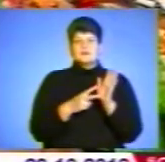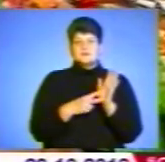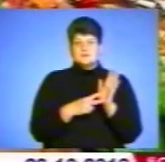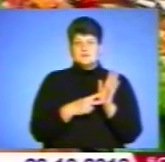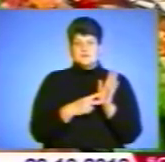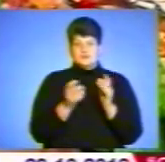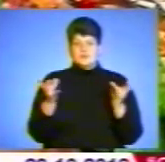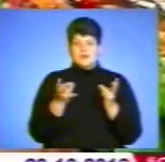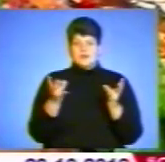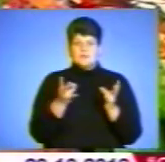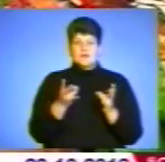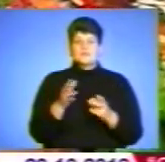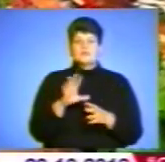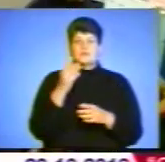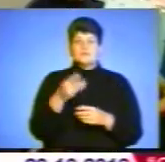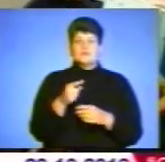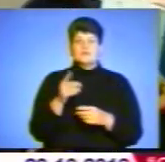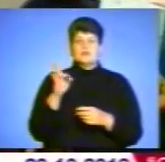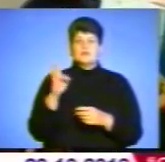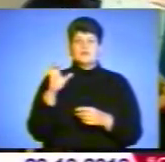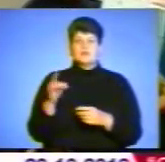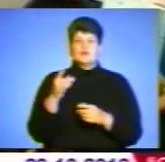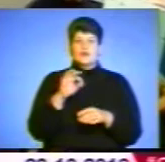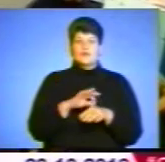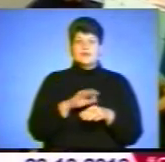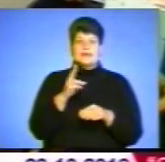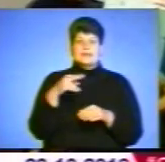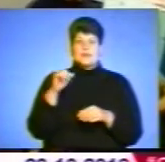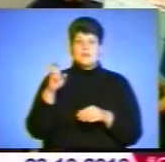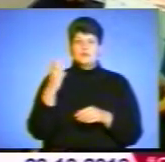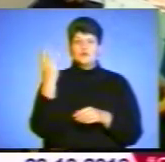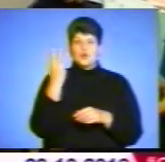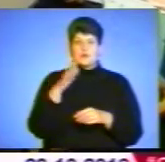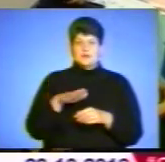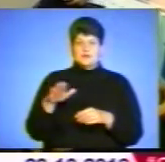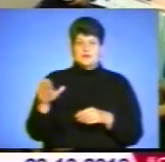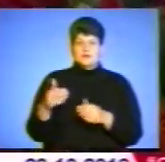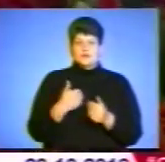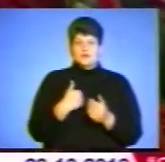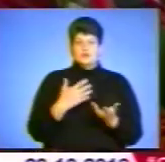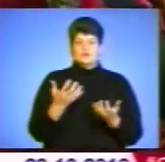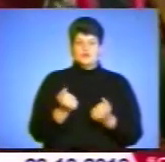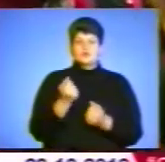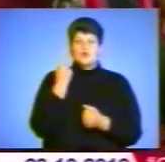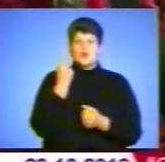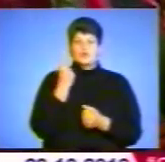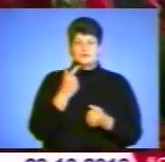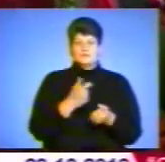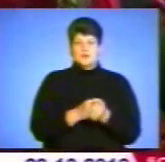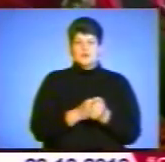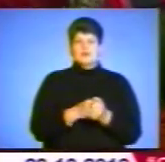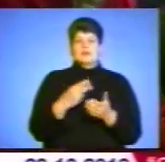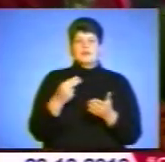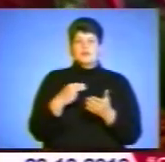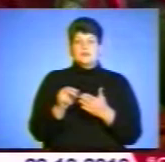Галинина Воринської хворі на діабет троє дітей. Жінка сподівається отримати хоча б один пристрій, який придбати за власні кошти